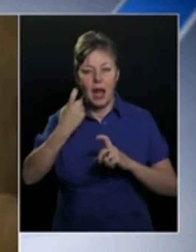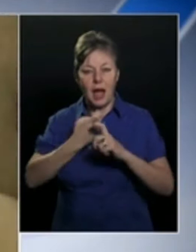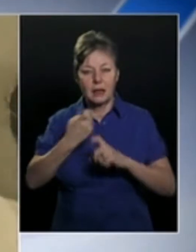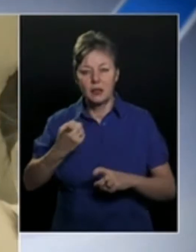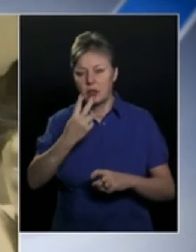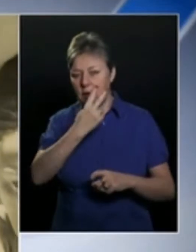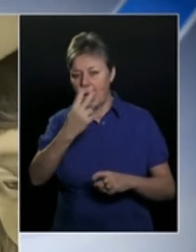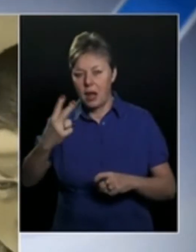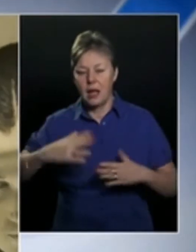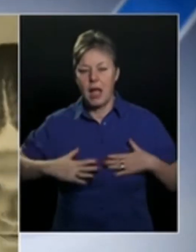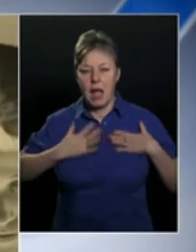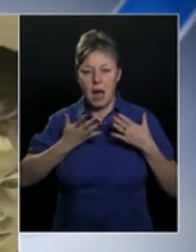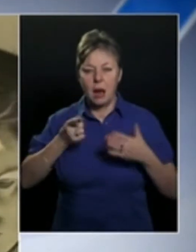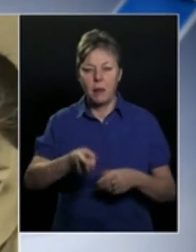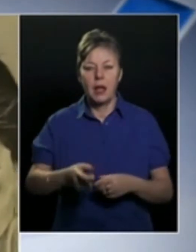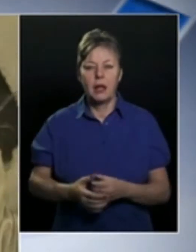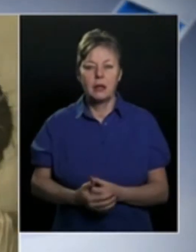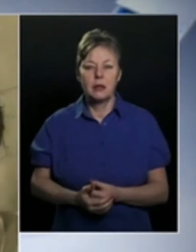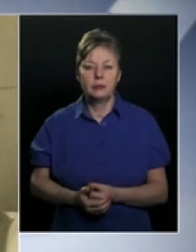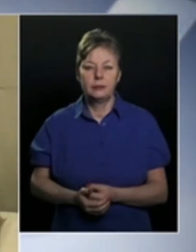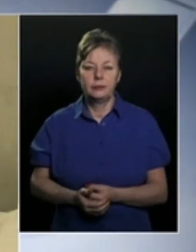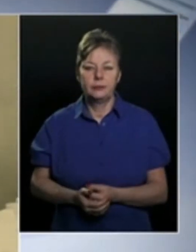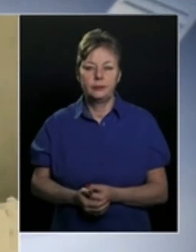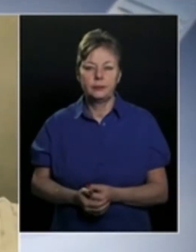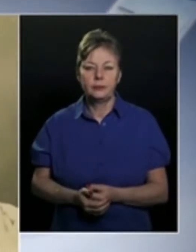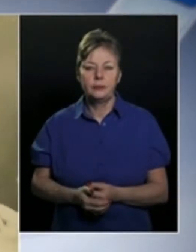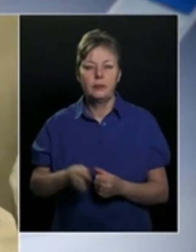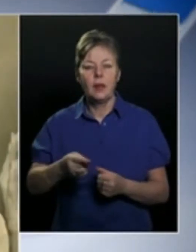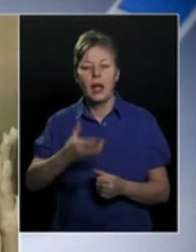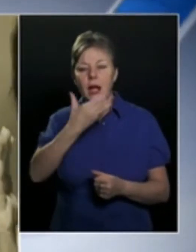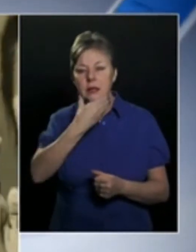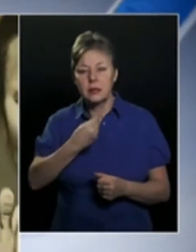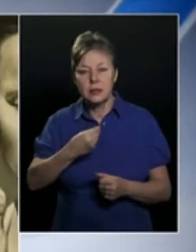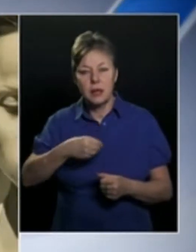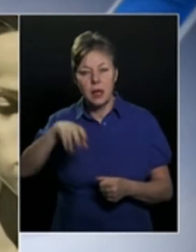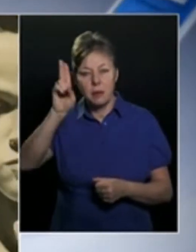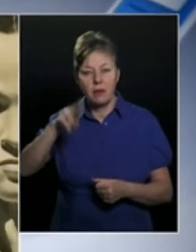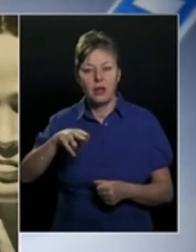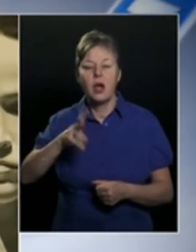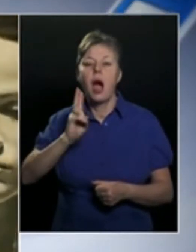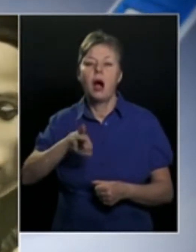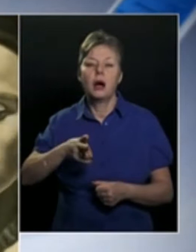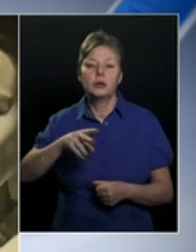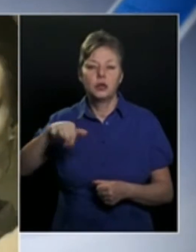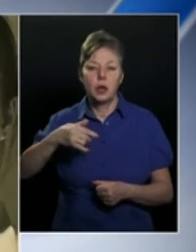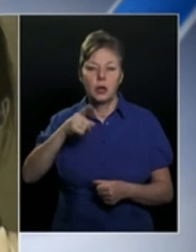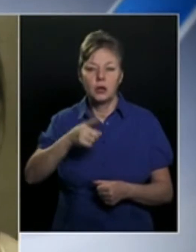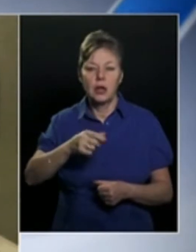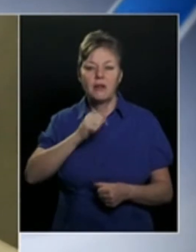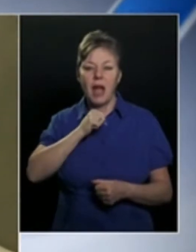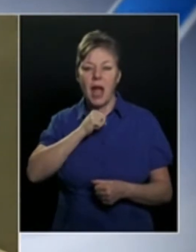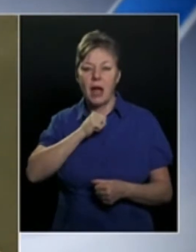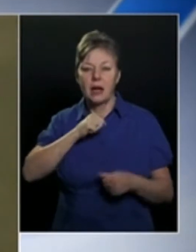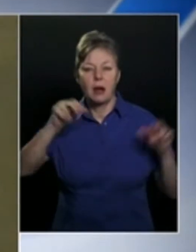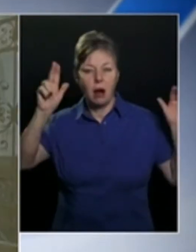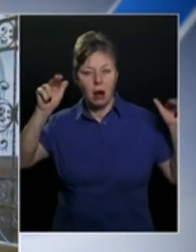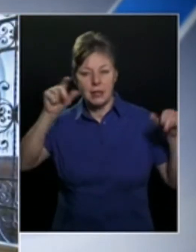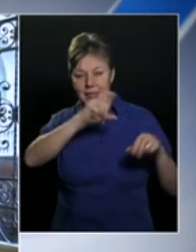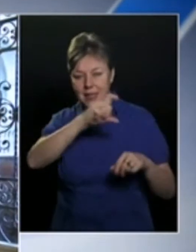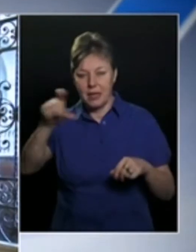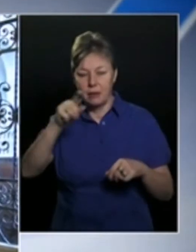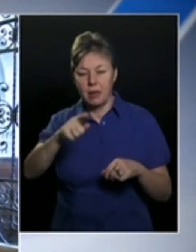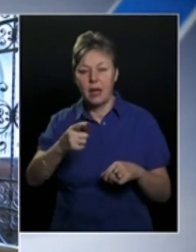látássérült látogatók élmény szerzését. Ez a szép nagy festmény, Kadosaki Súzsefnek a Gernika című